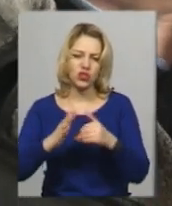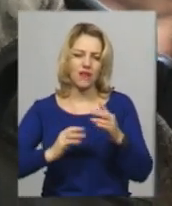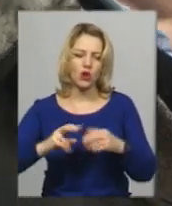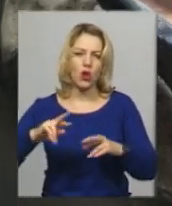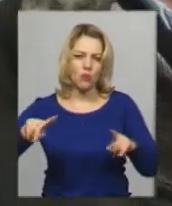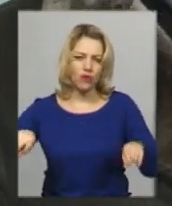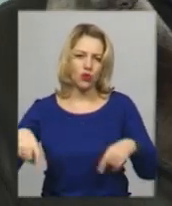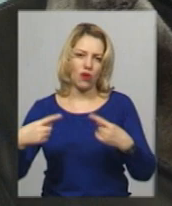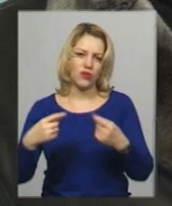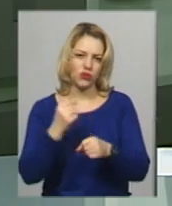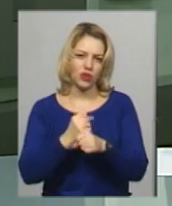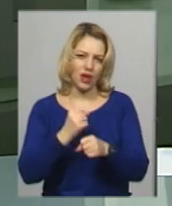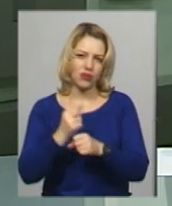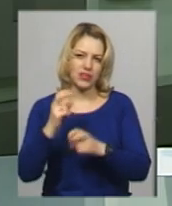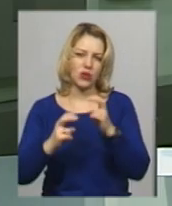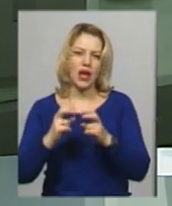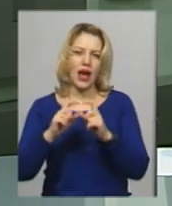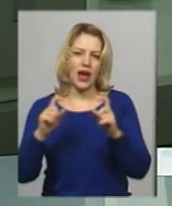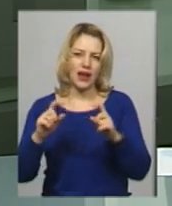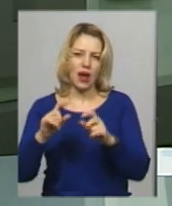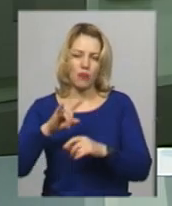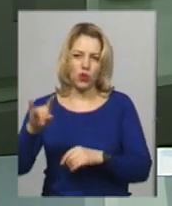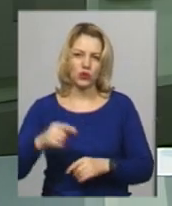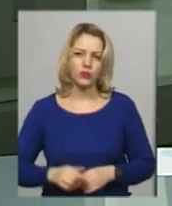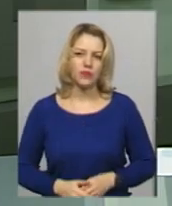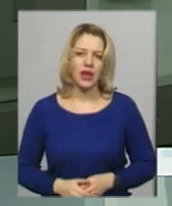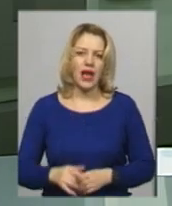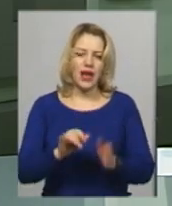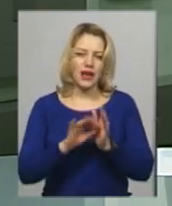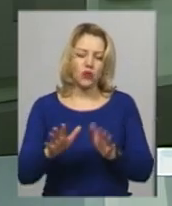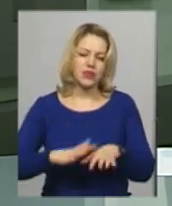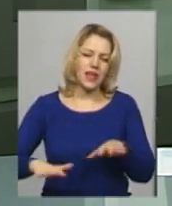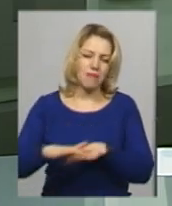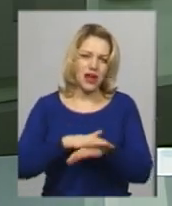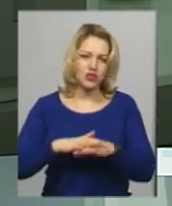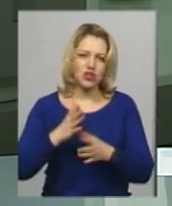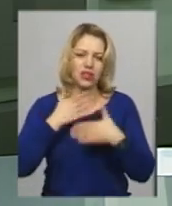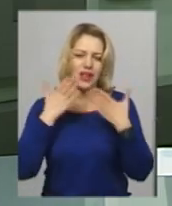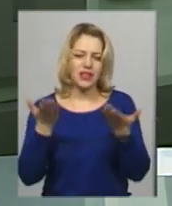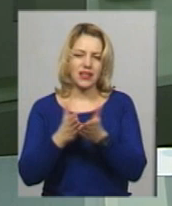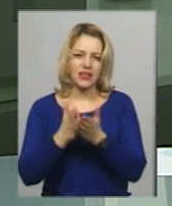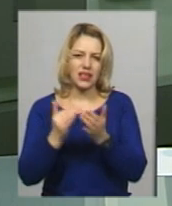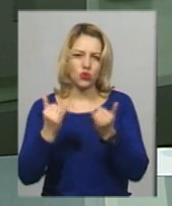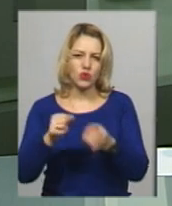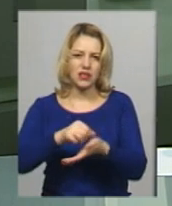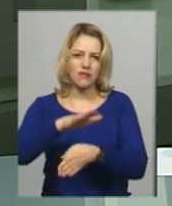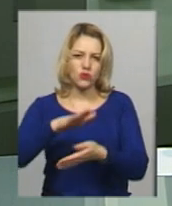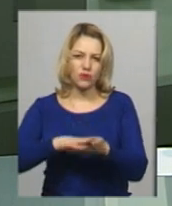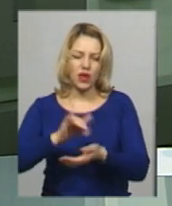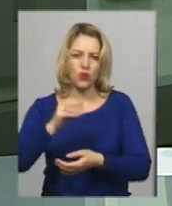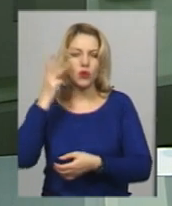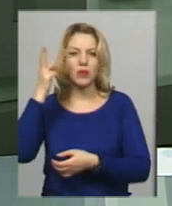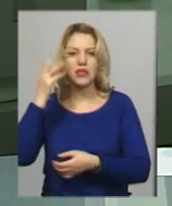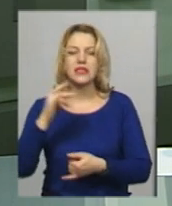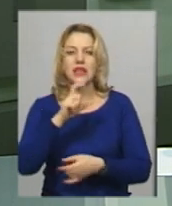діяльності аеропорту. Рекорд знаймасові жогочитання книги сьогодні й зафіксували у Хмельницькому. За